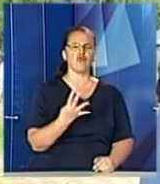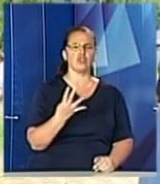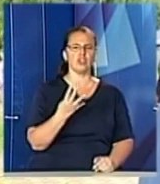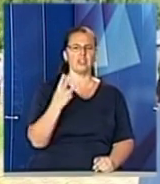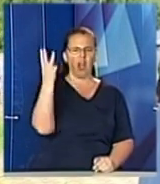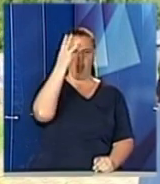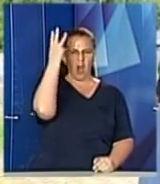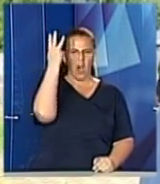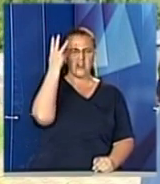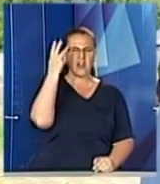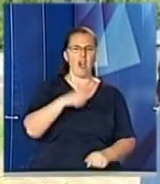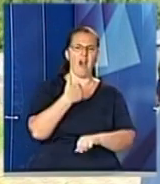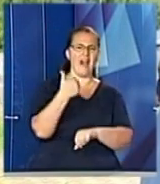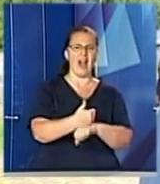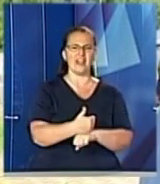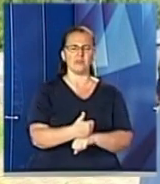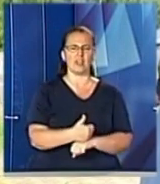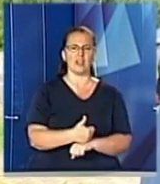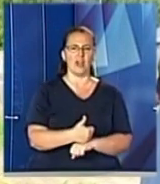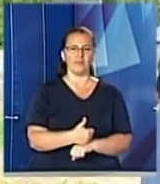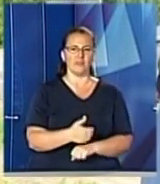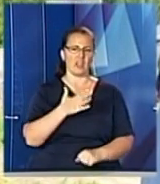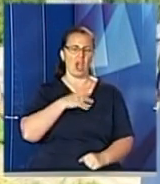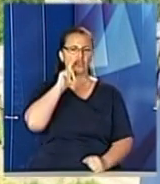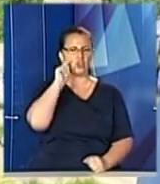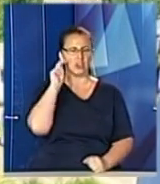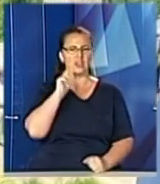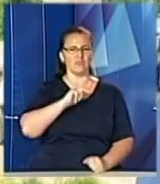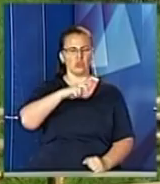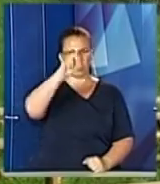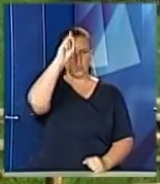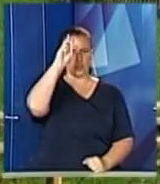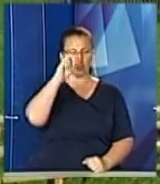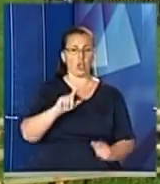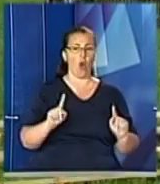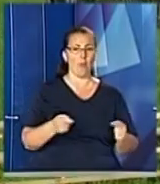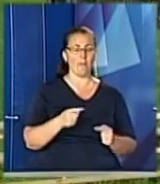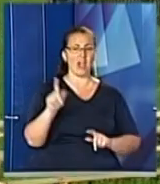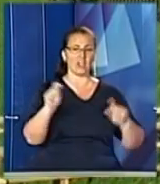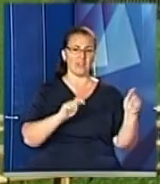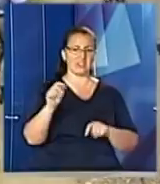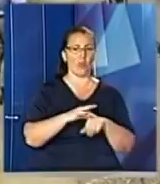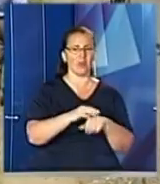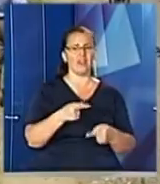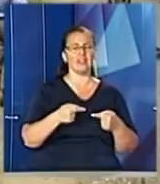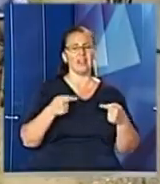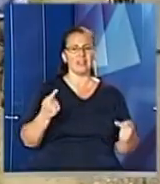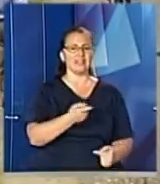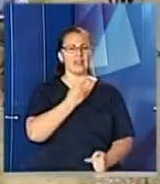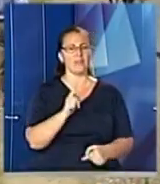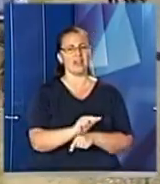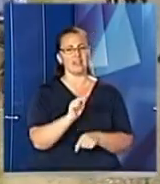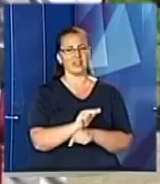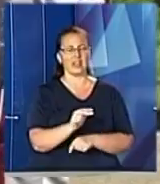це село внесло великий вклад в історію розвитку нашої державності, держави зокрема. У межах фестивалю відбулися різноманітні майстер-класи та